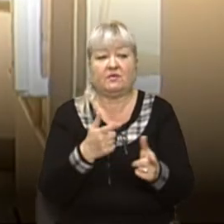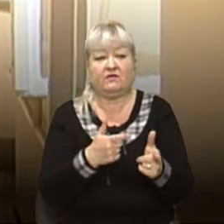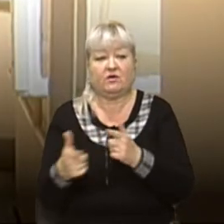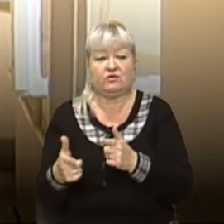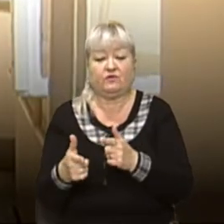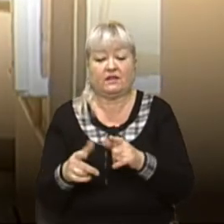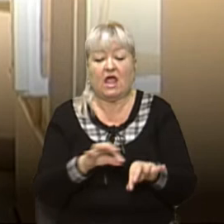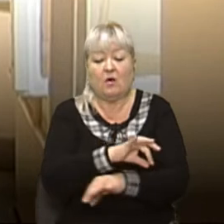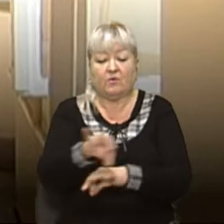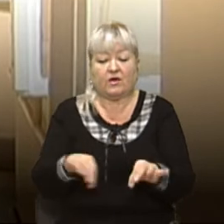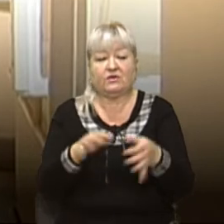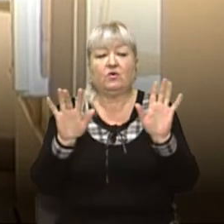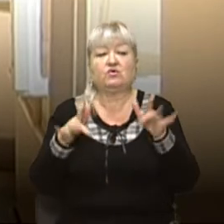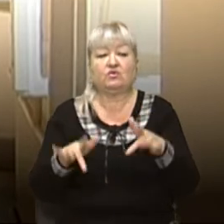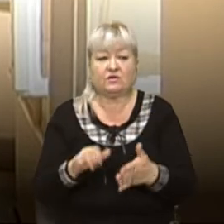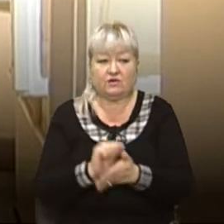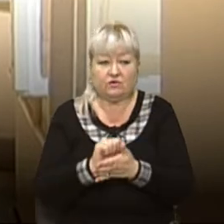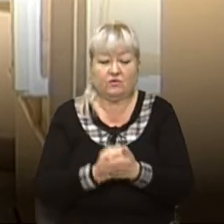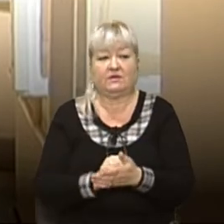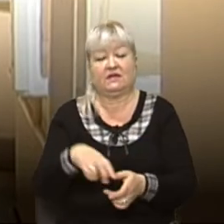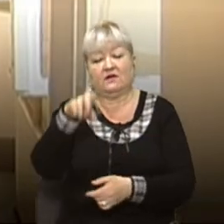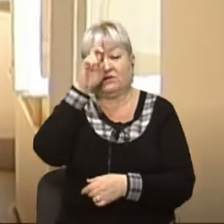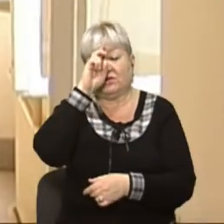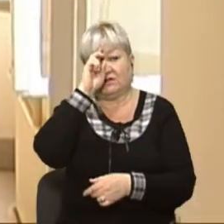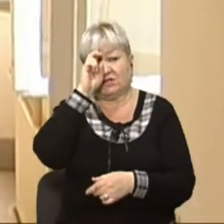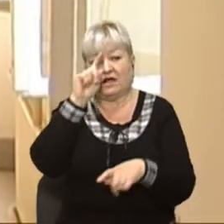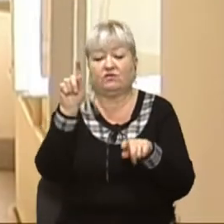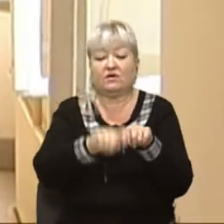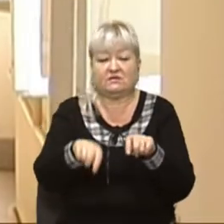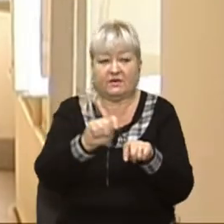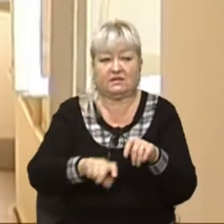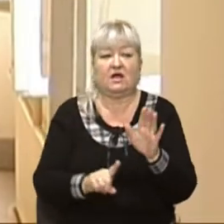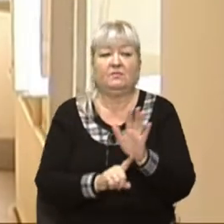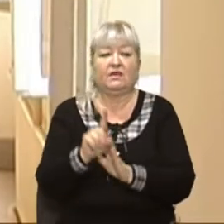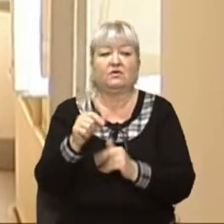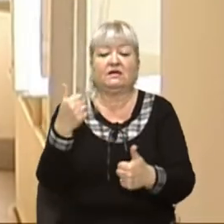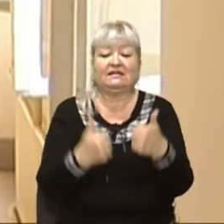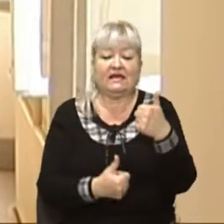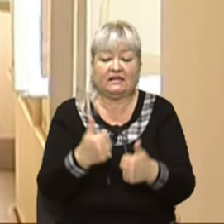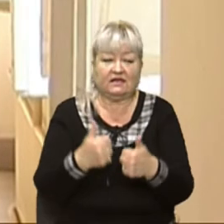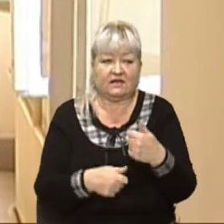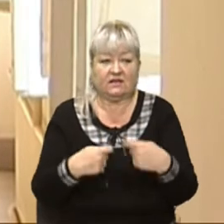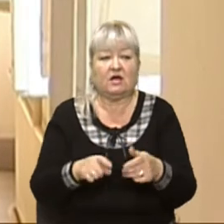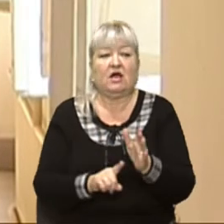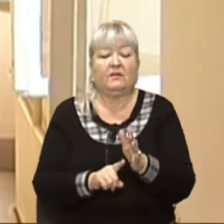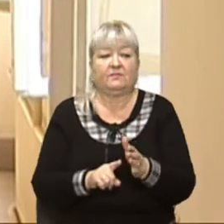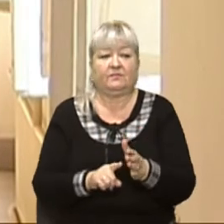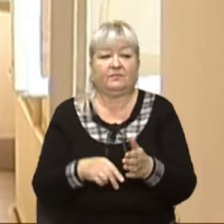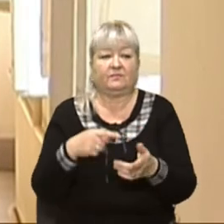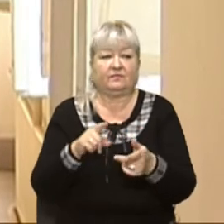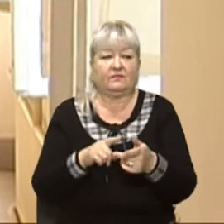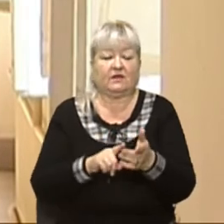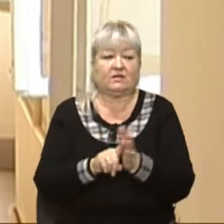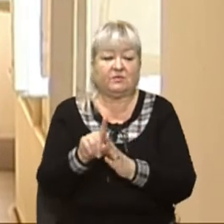проєктно-кошторисну документацію, пройти її державну експертизу, розпочати тендерні торги, провести процедуру закупівлі.